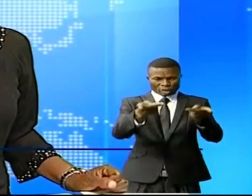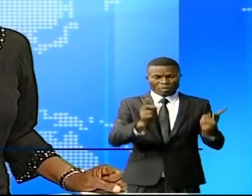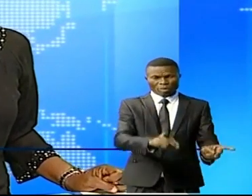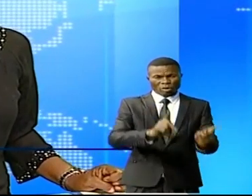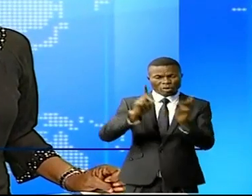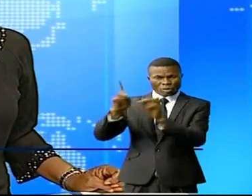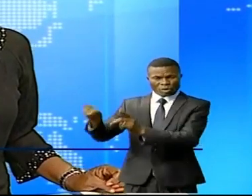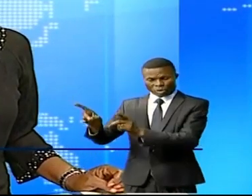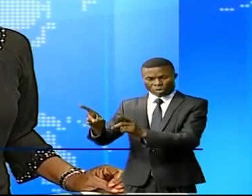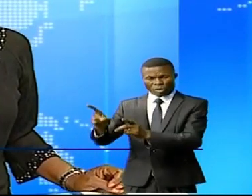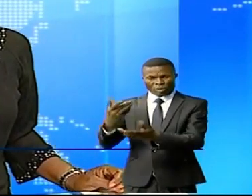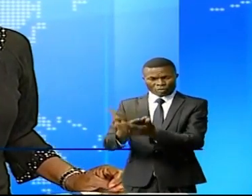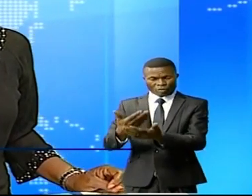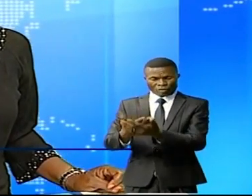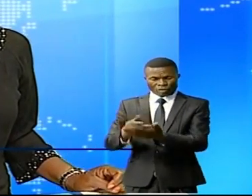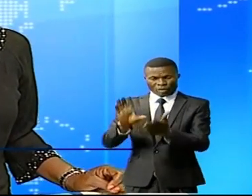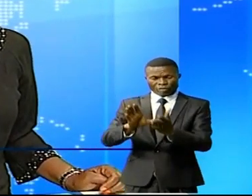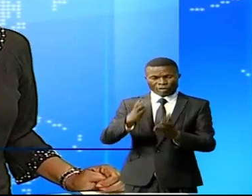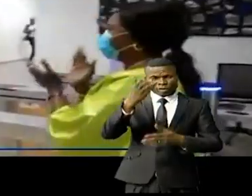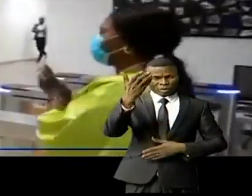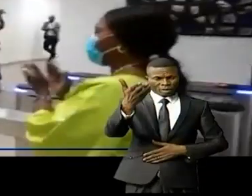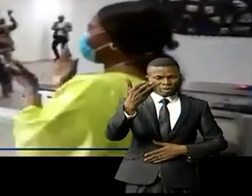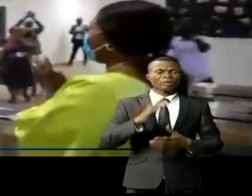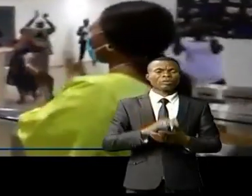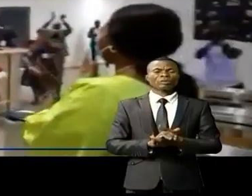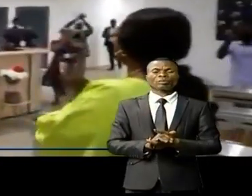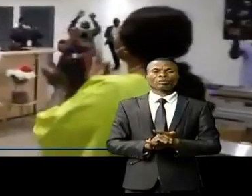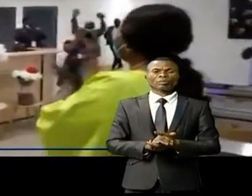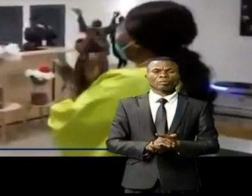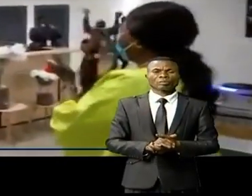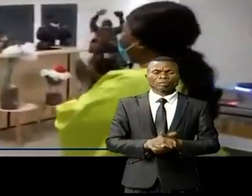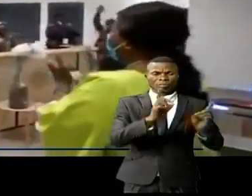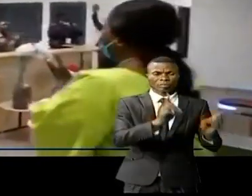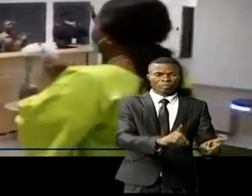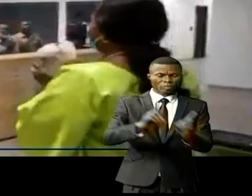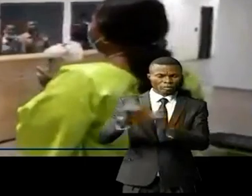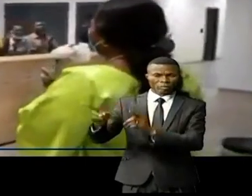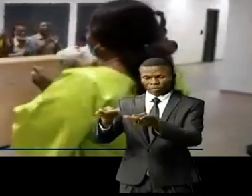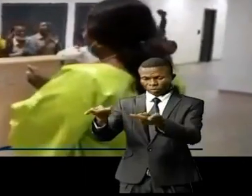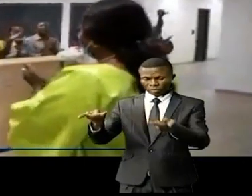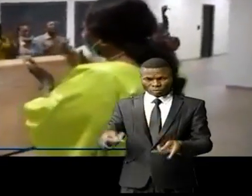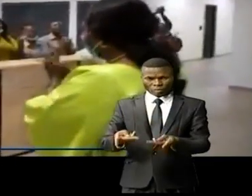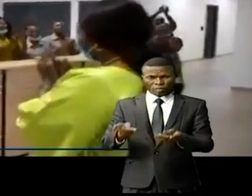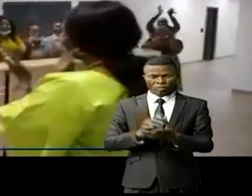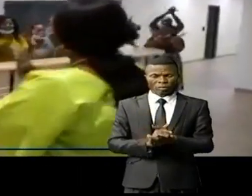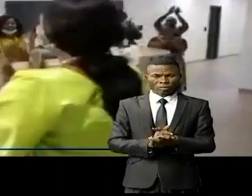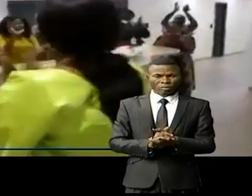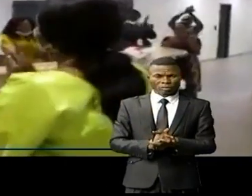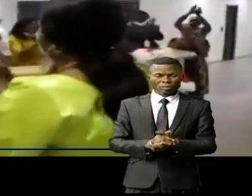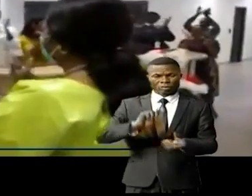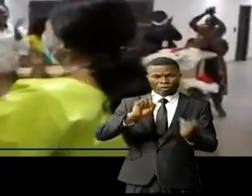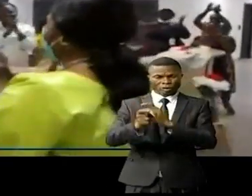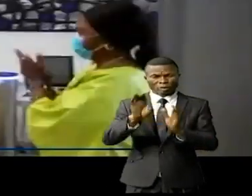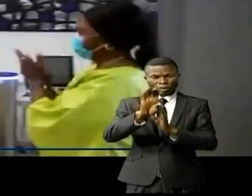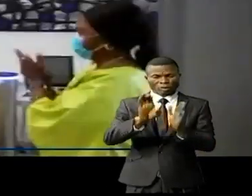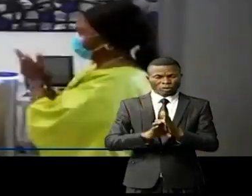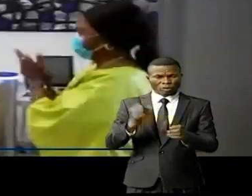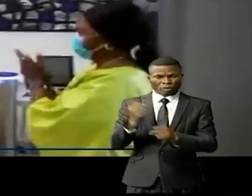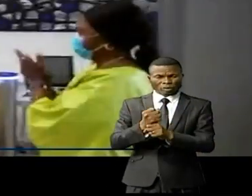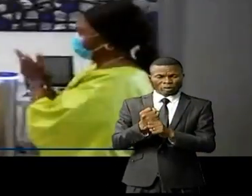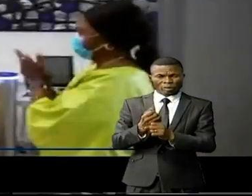incessante. Jean-Pierre Ndolo-Demassou. Une façon de lui dire merci pour avoir amélioré leurs conditions de travail.